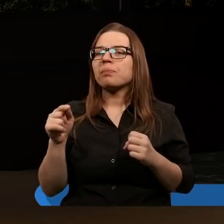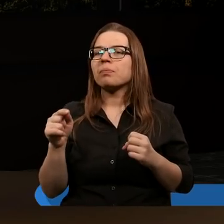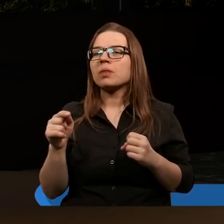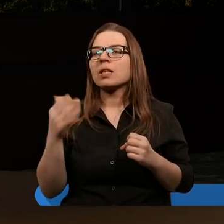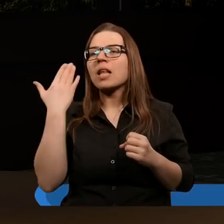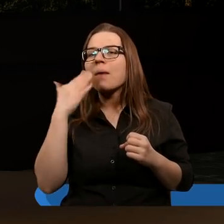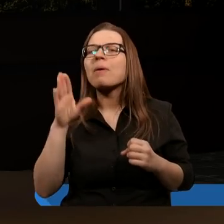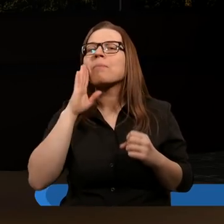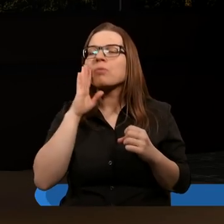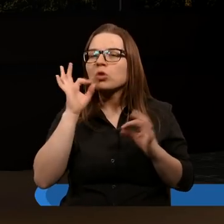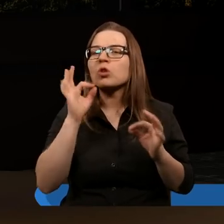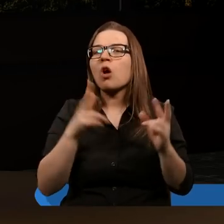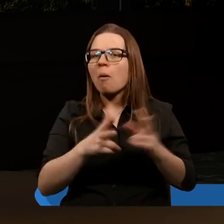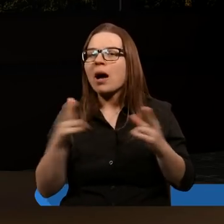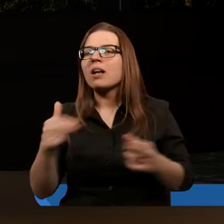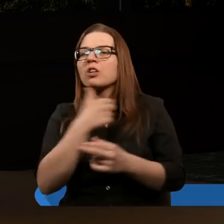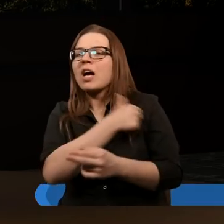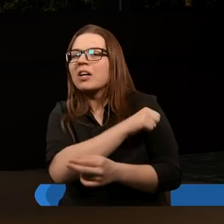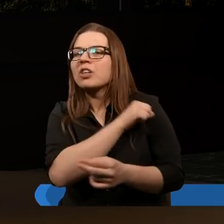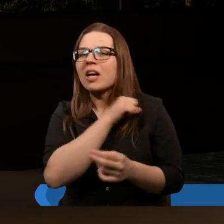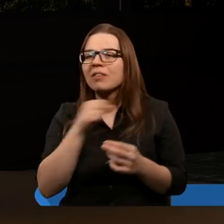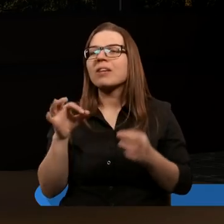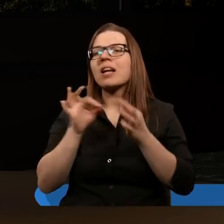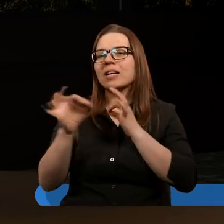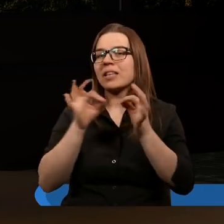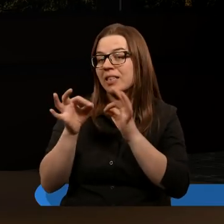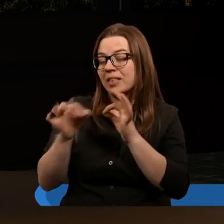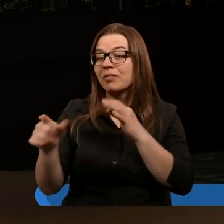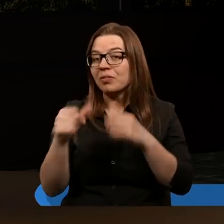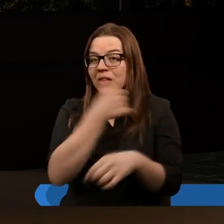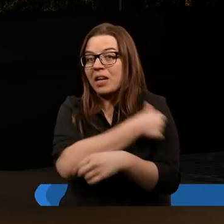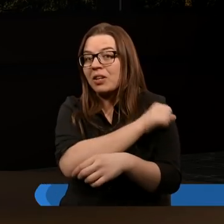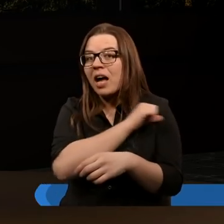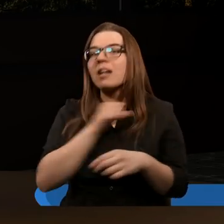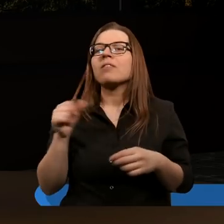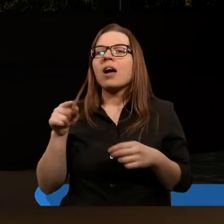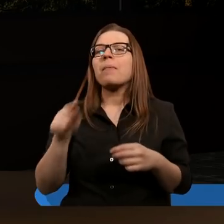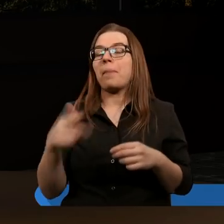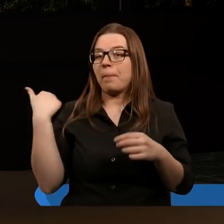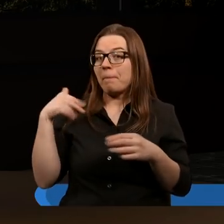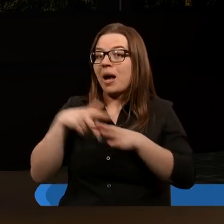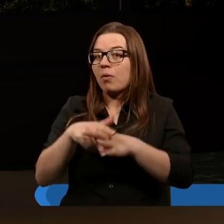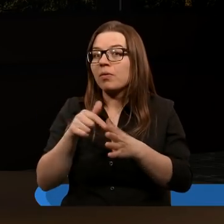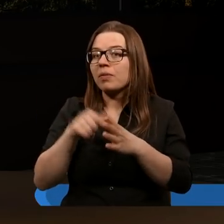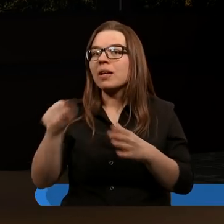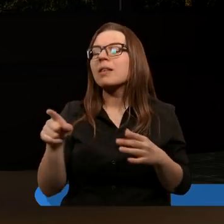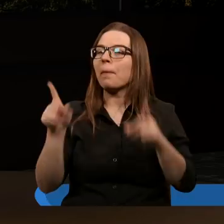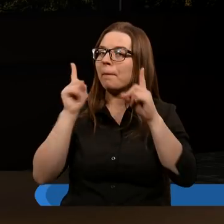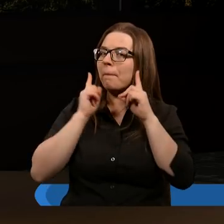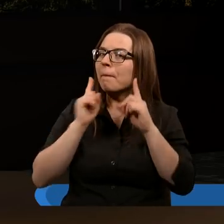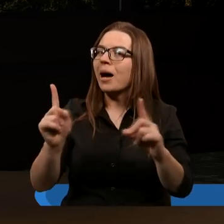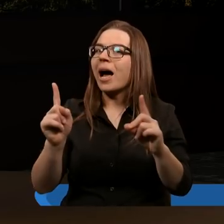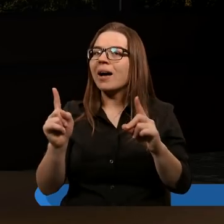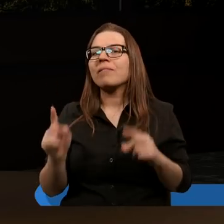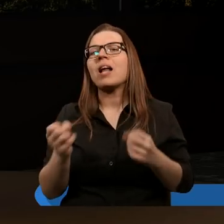najbardziej biały okres chrześcijaństwa, w historii w ogóle chrześcijaństwa. I stąd też biały koń. To jest ta prawda